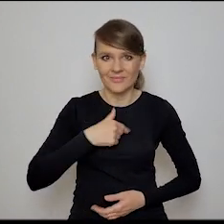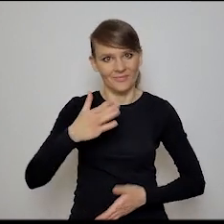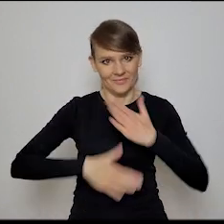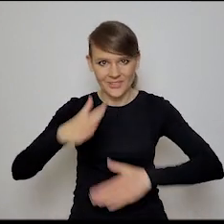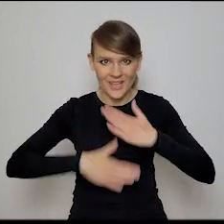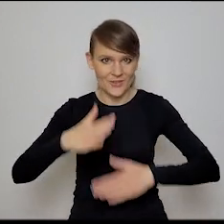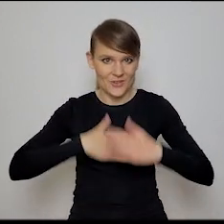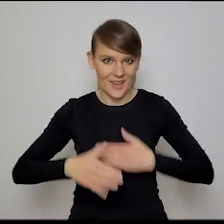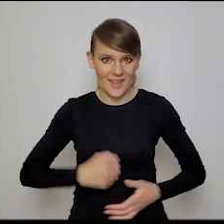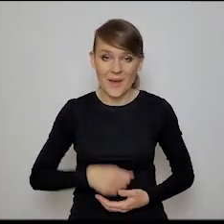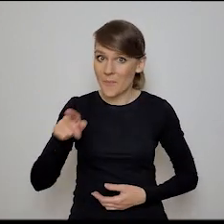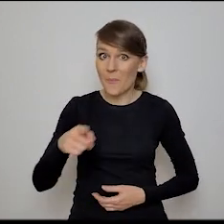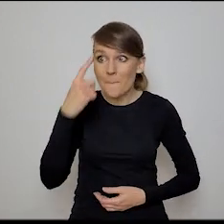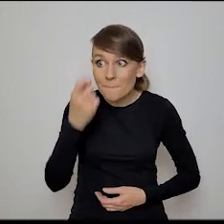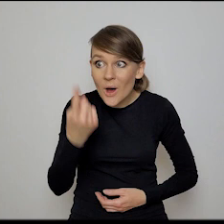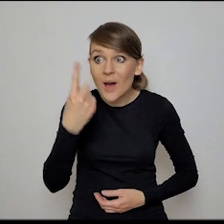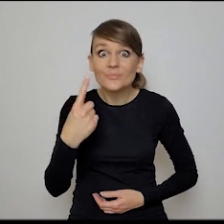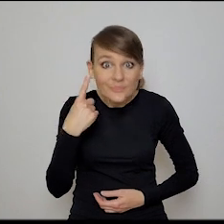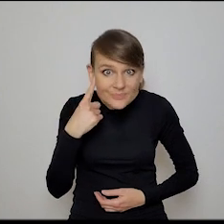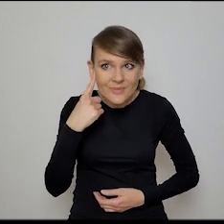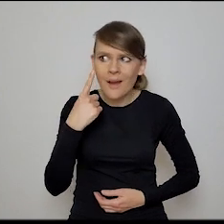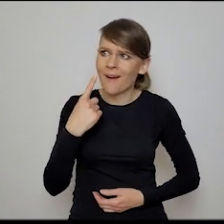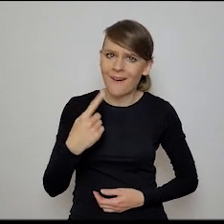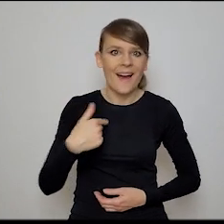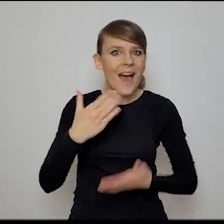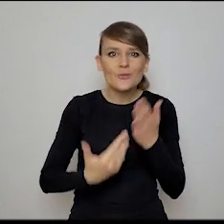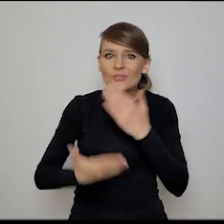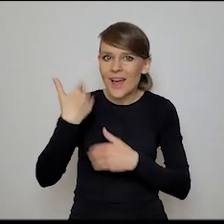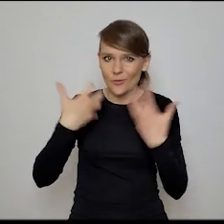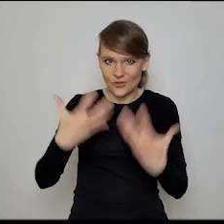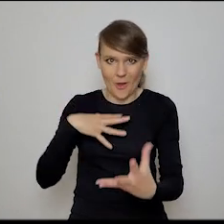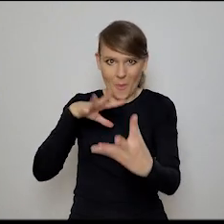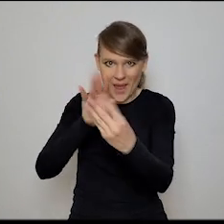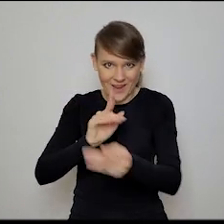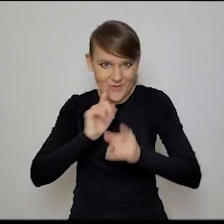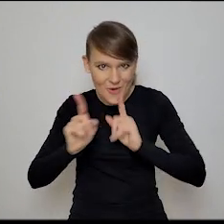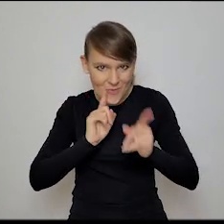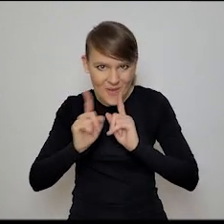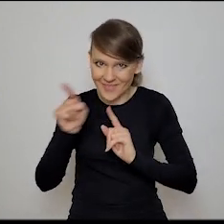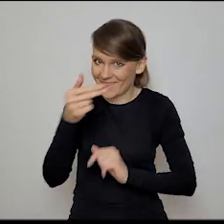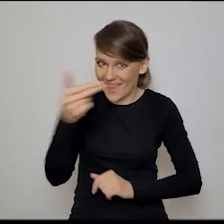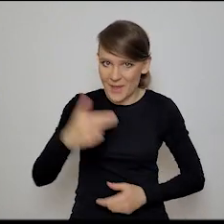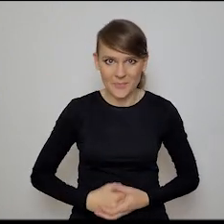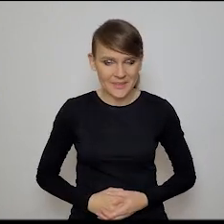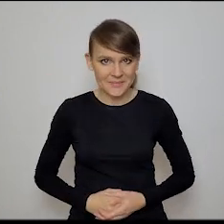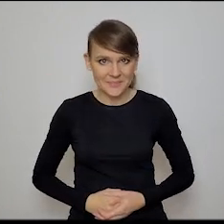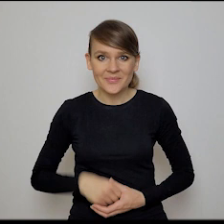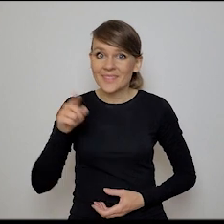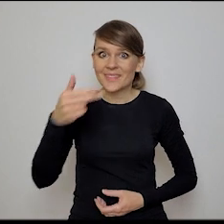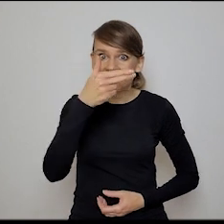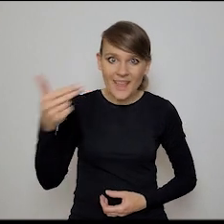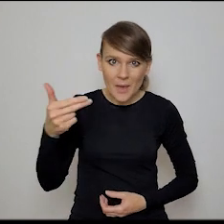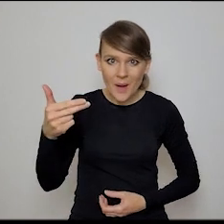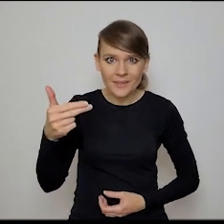pojawił się ten pomysł, ponieważ od dawna o tym chciałem z Tobą porozmawiać. I to jest temat, który strasznie,